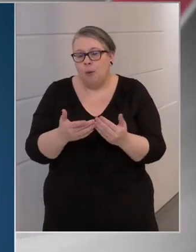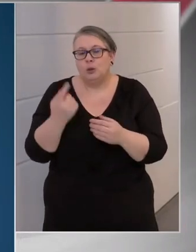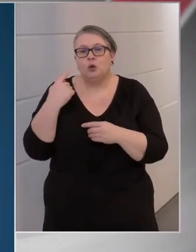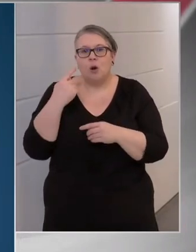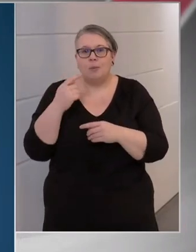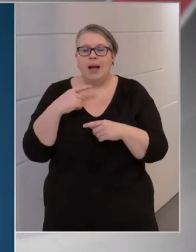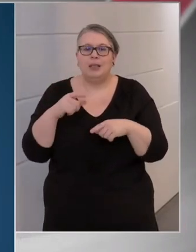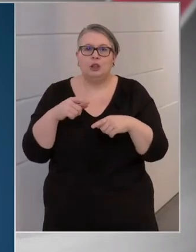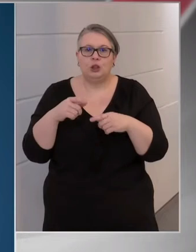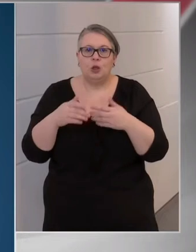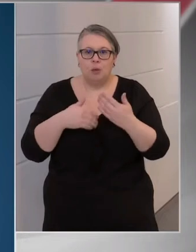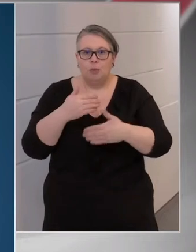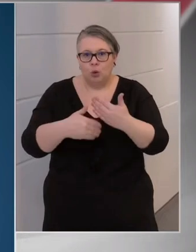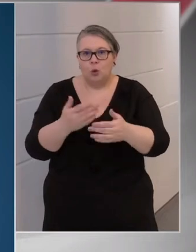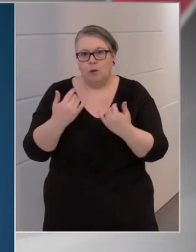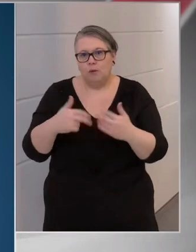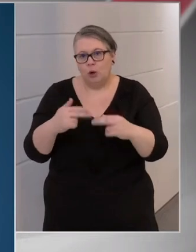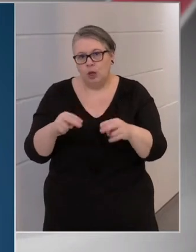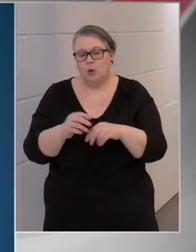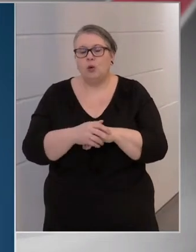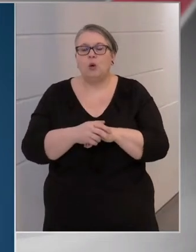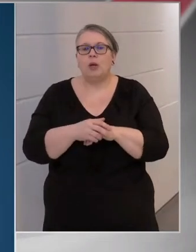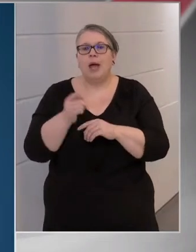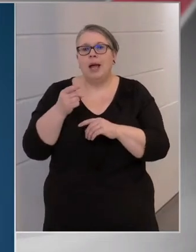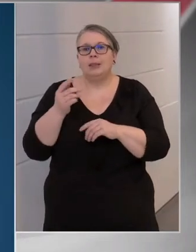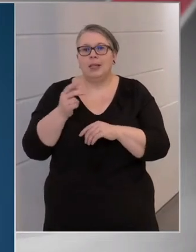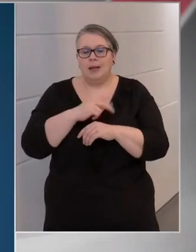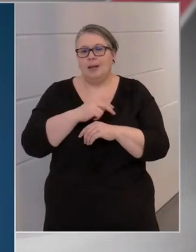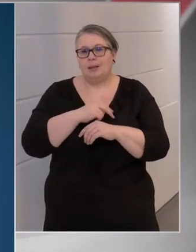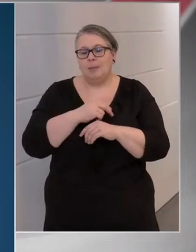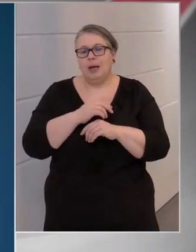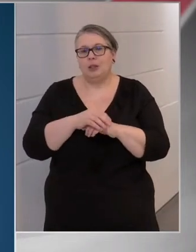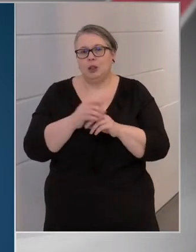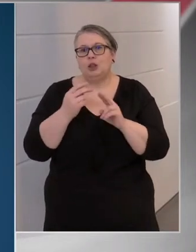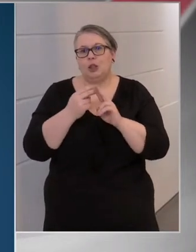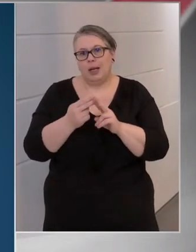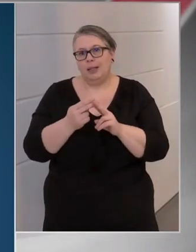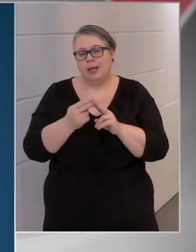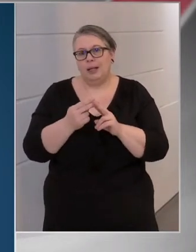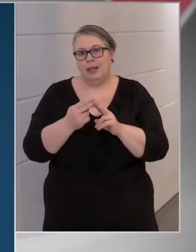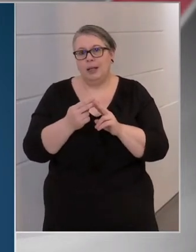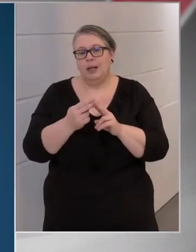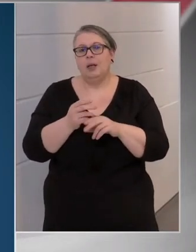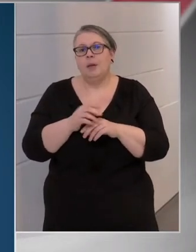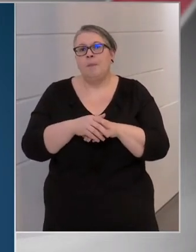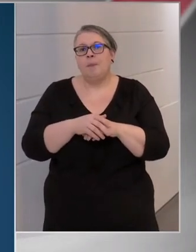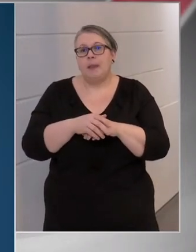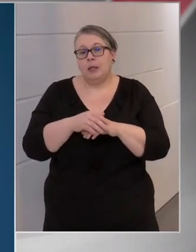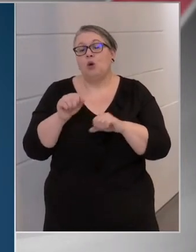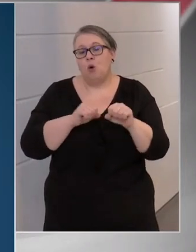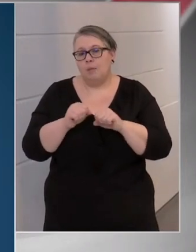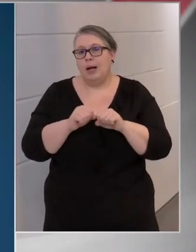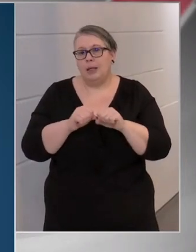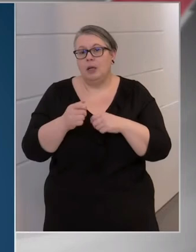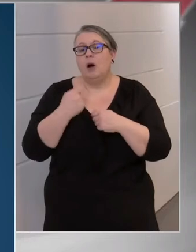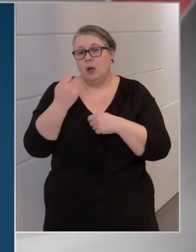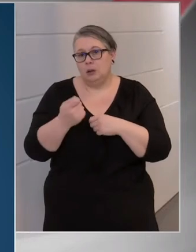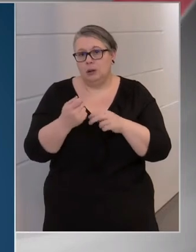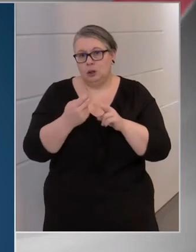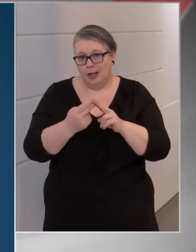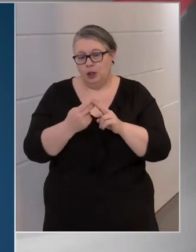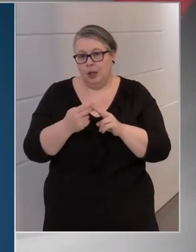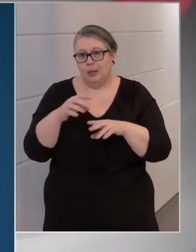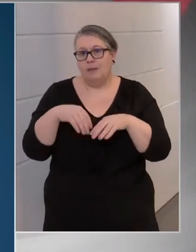kerékvágásban folytatódhasson, és ehhez érdemes segíteni, hogy a magyar kormány ezért is nyújt segítséget vállalkozásoknak.